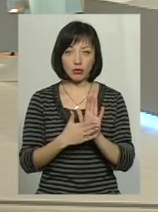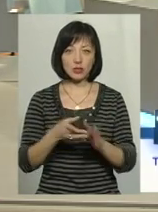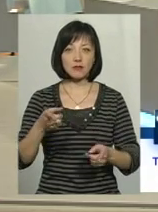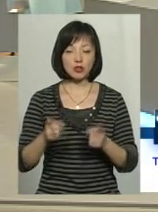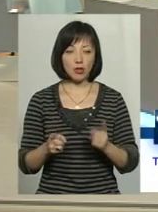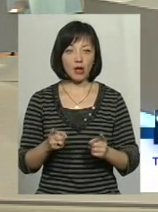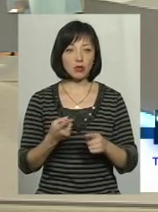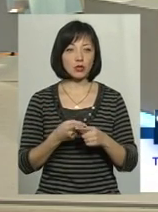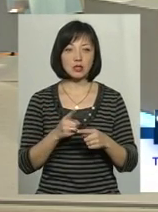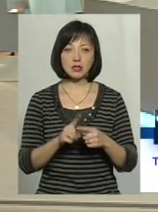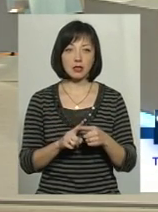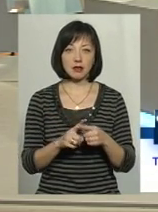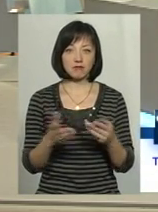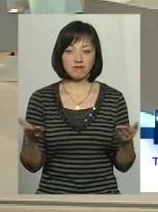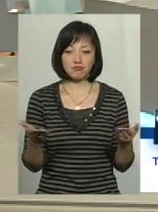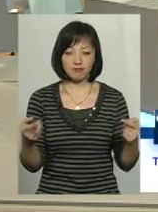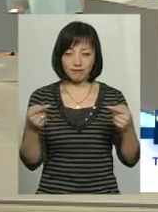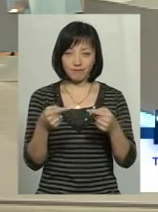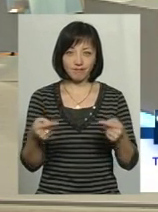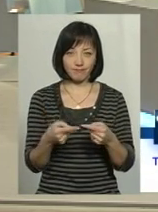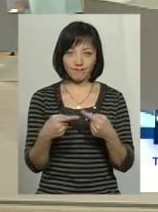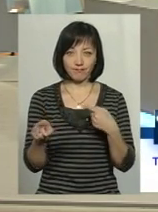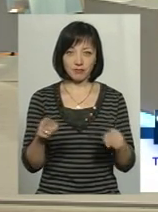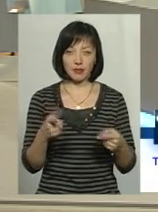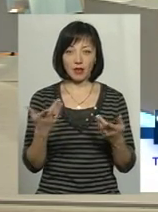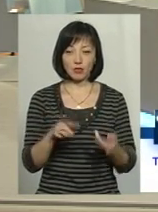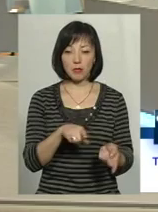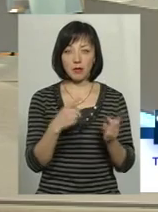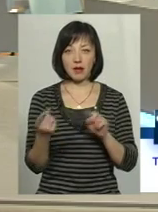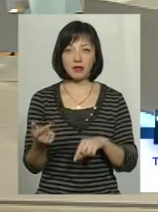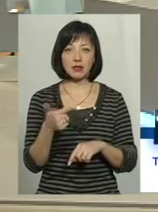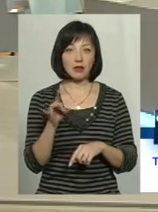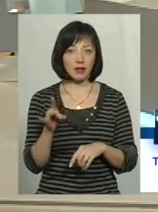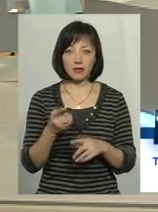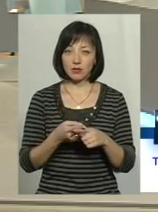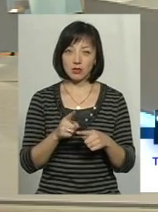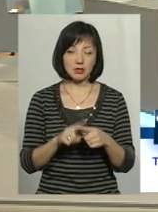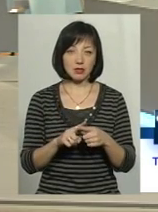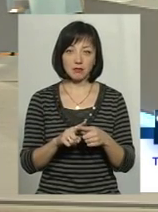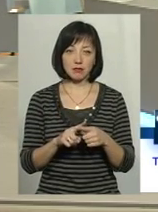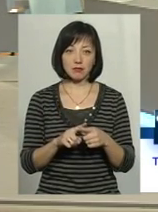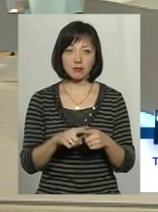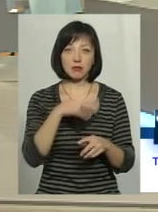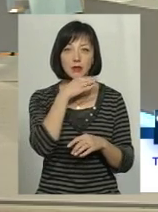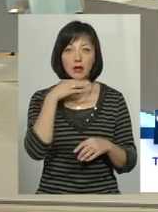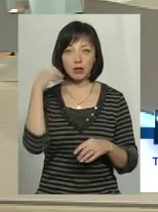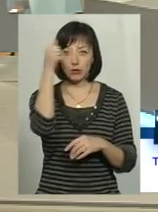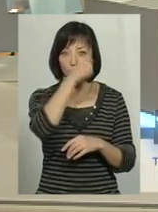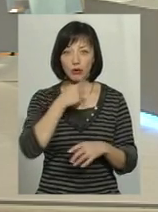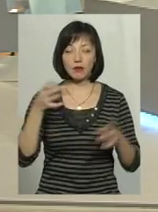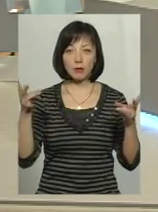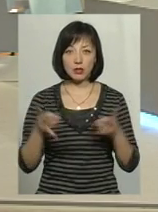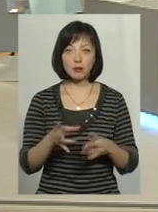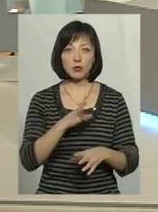звичайно, ну, це не співмірно. Абсолютно, навіть, якщо перевести все в гривню, ну, це багато років потрібно було